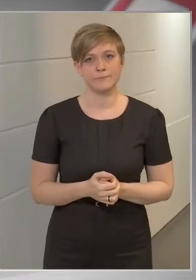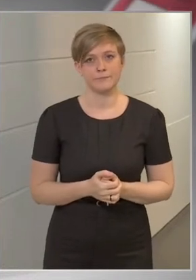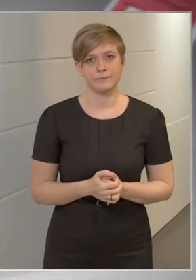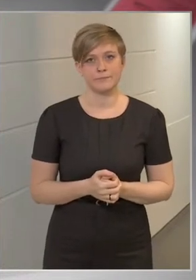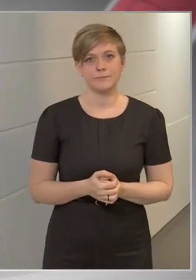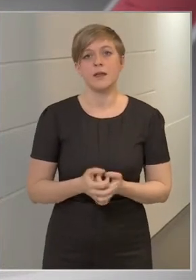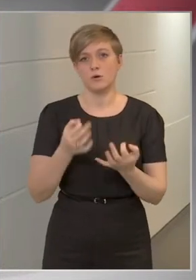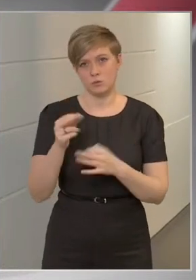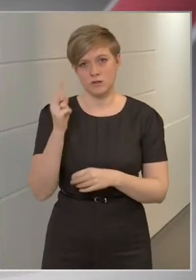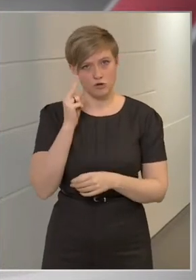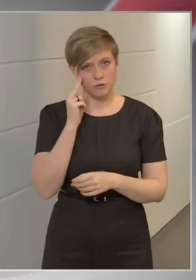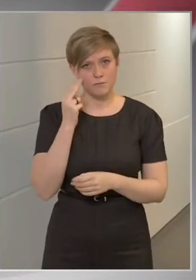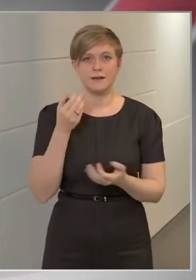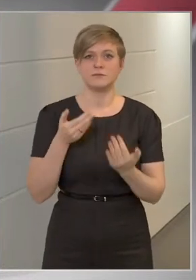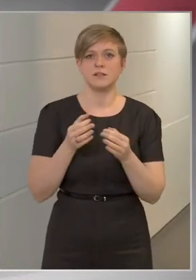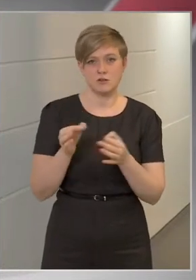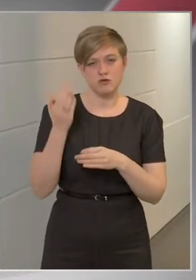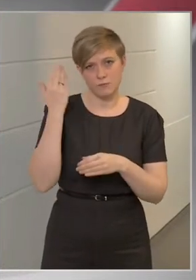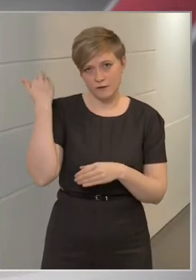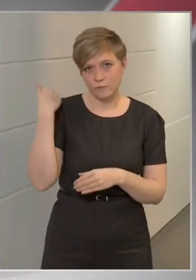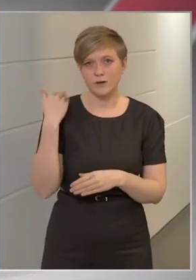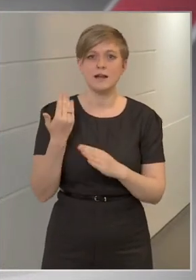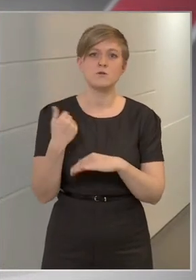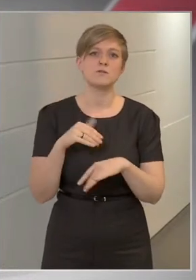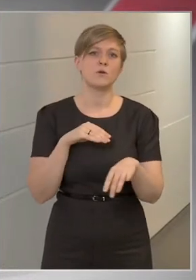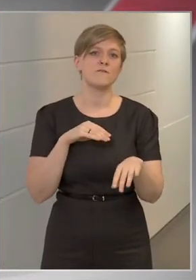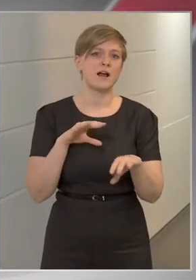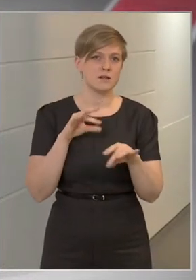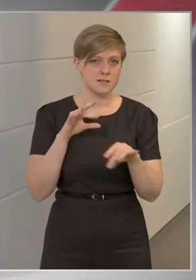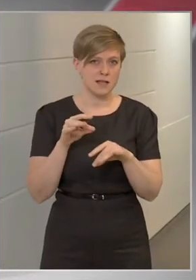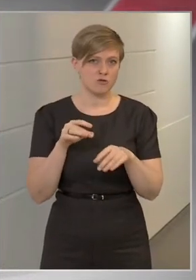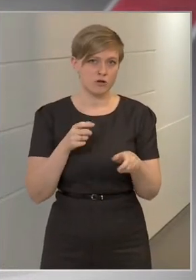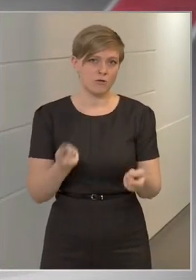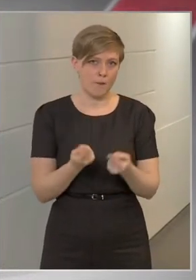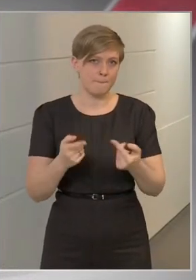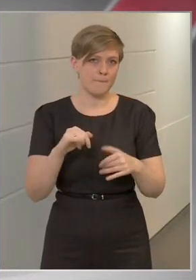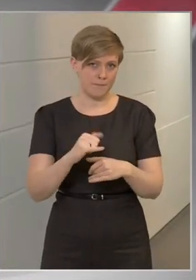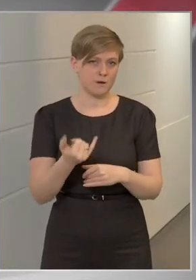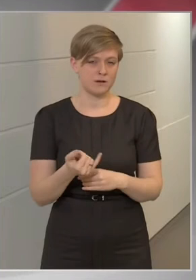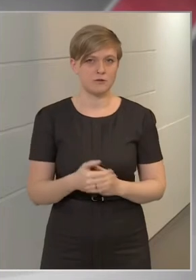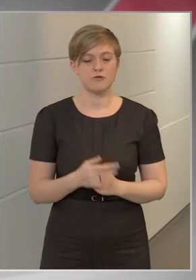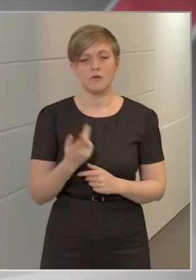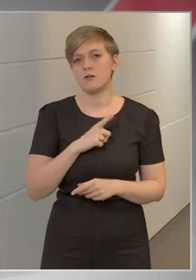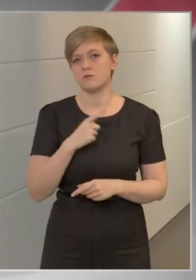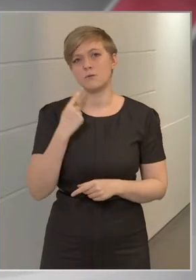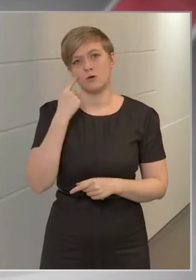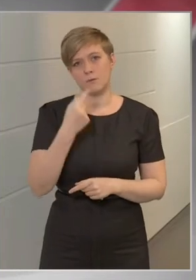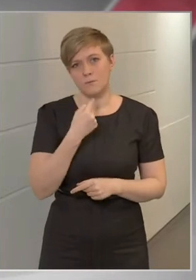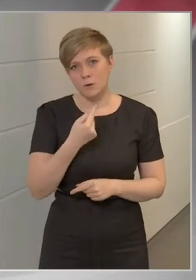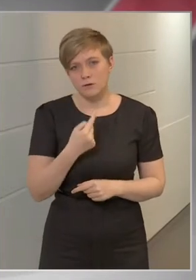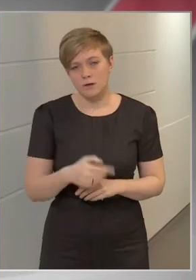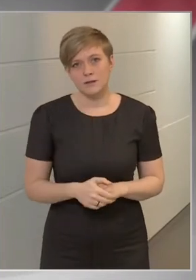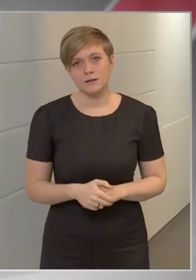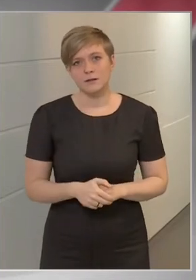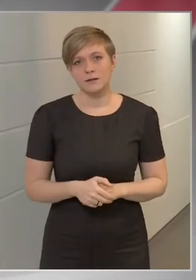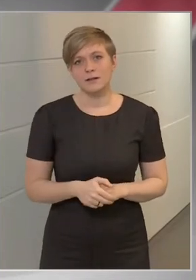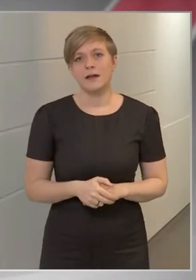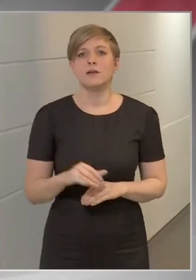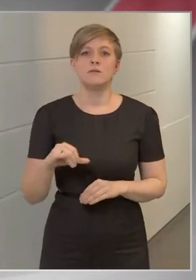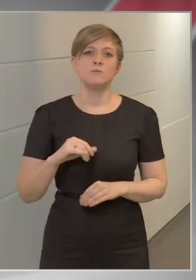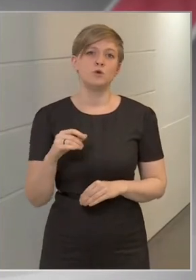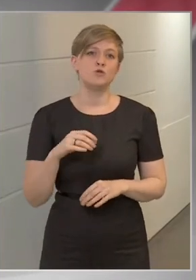Az ügy ismert, az ügy ismert volt az előző választási kampányban is, és azt tudom csak mondani, hogy egy